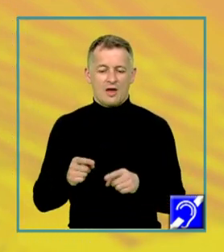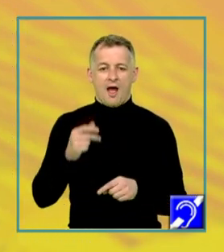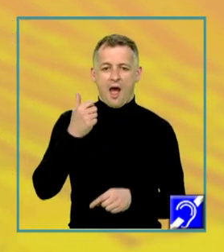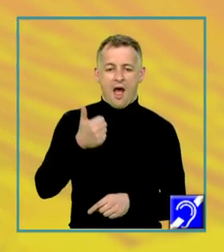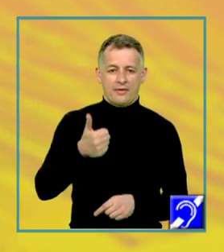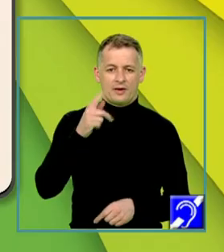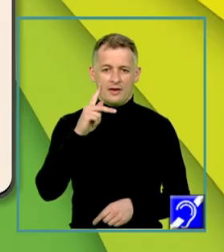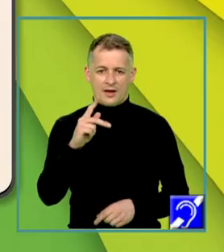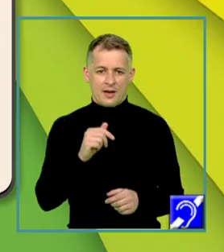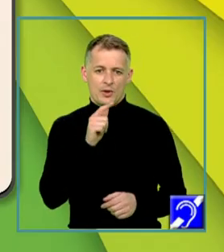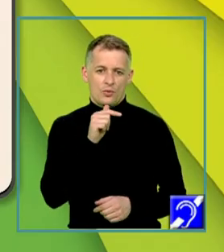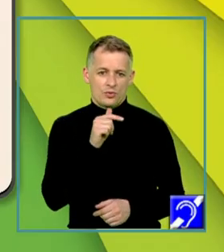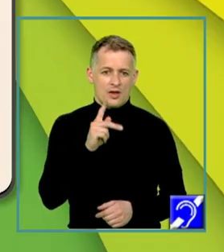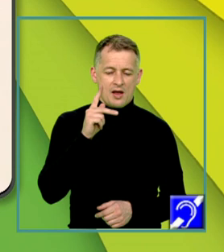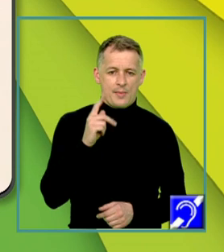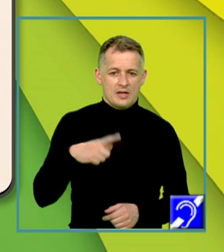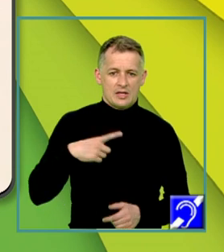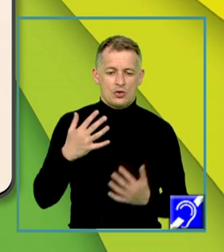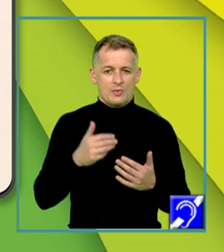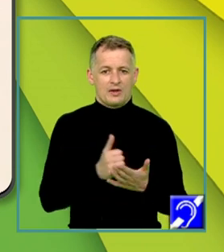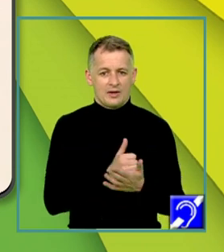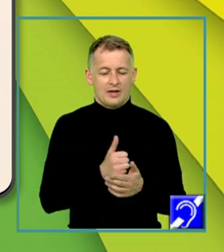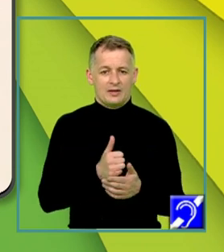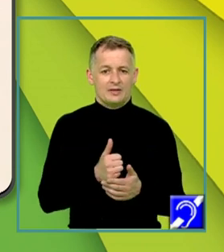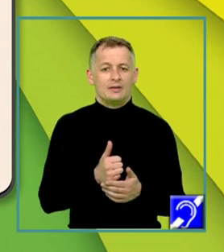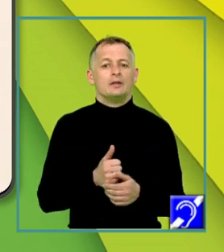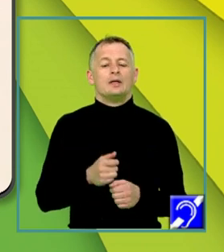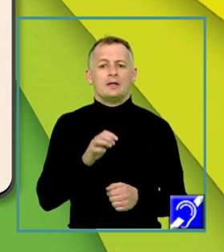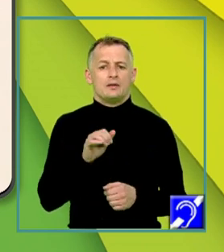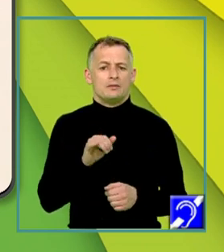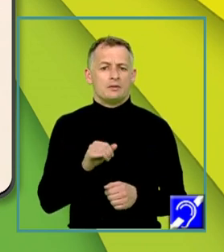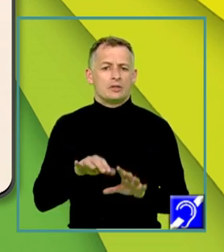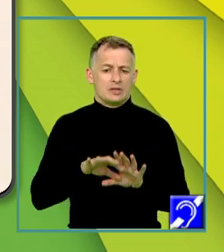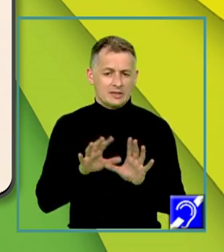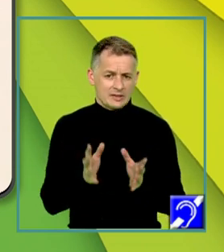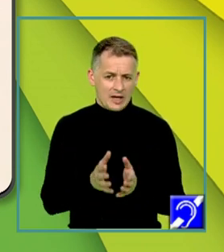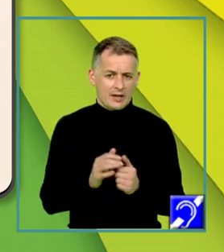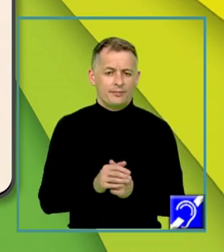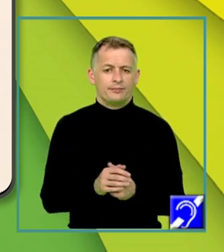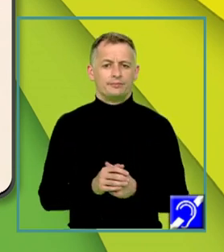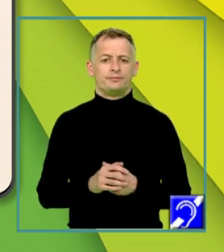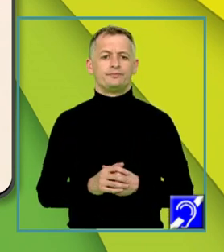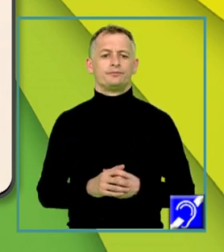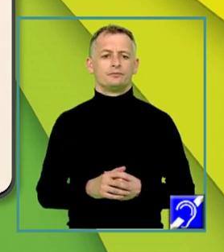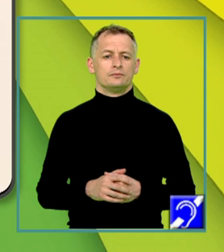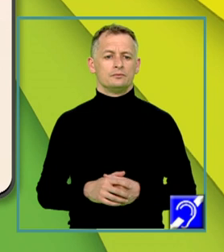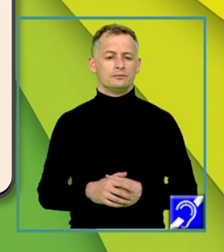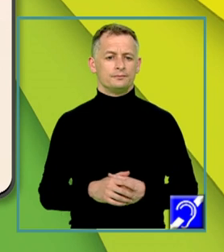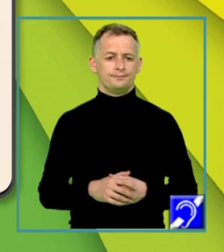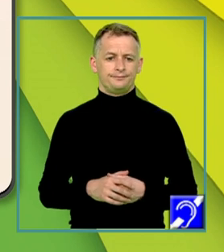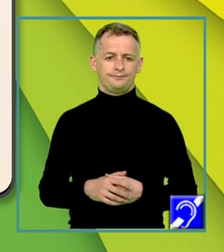unde k este un număr întreg și determinantul matricei k înmulțit cu A de k